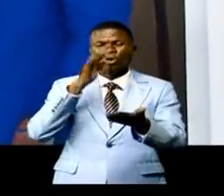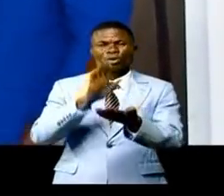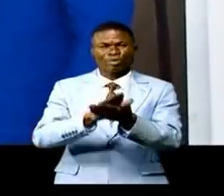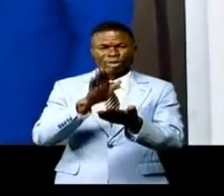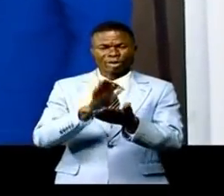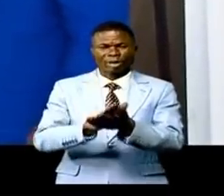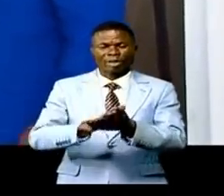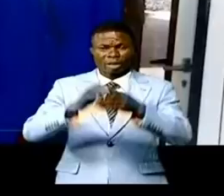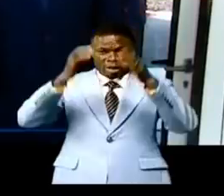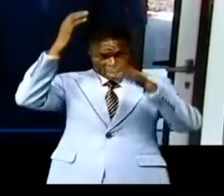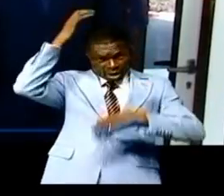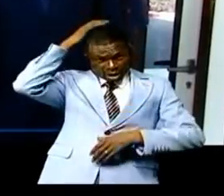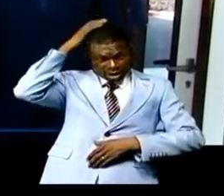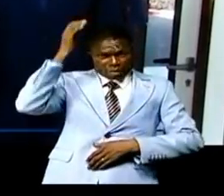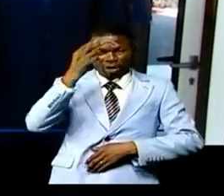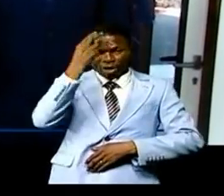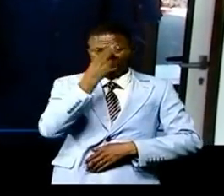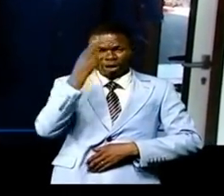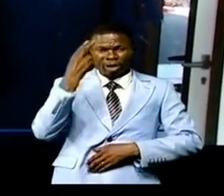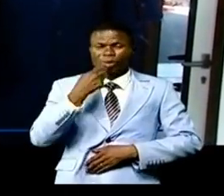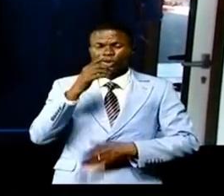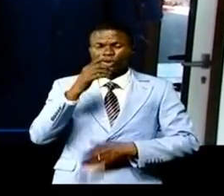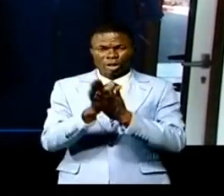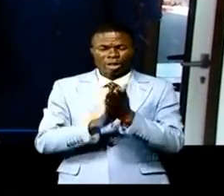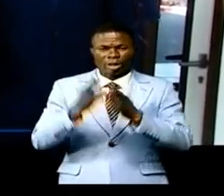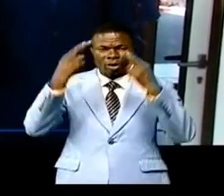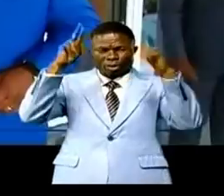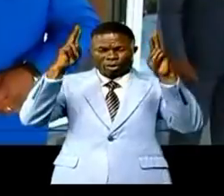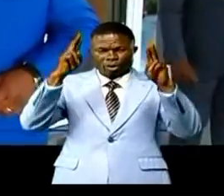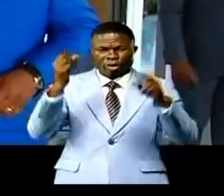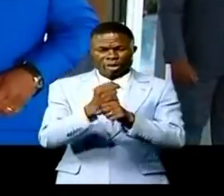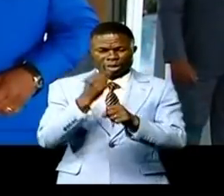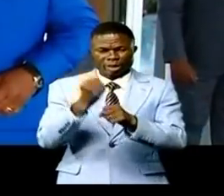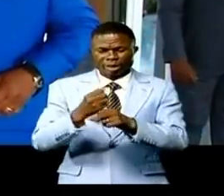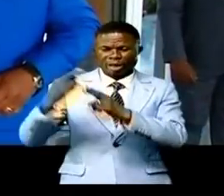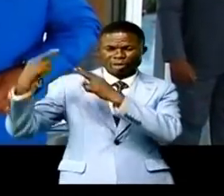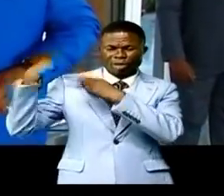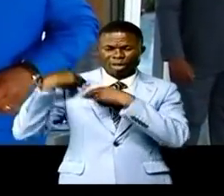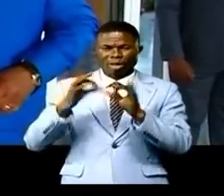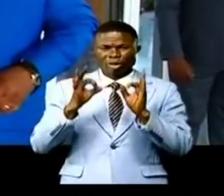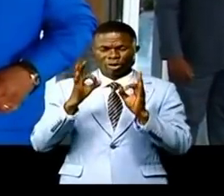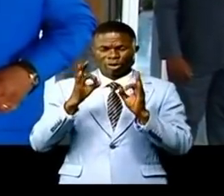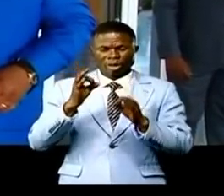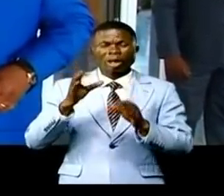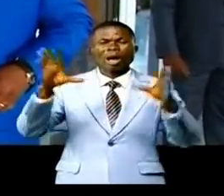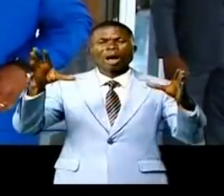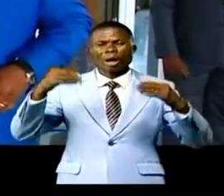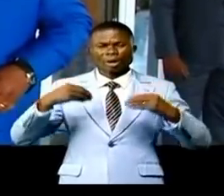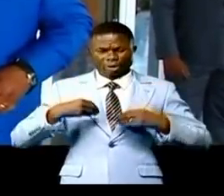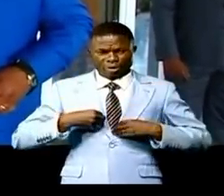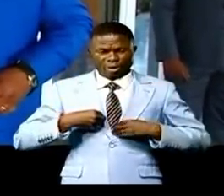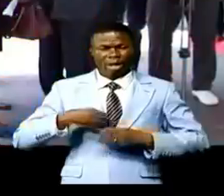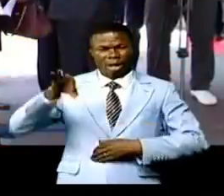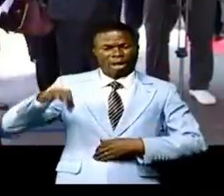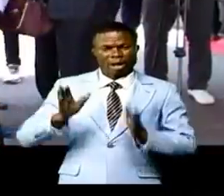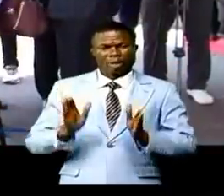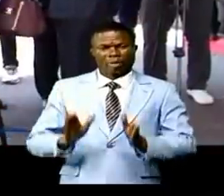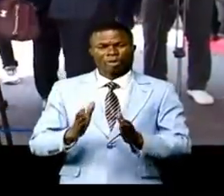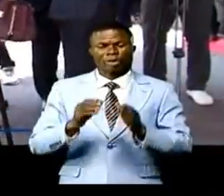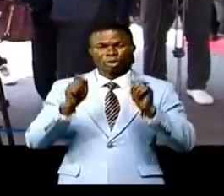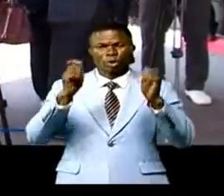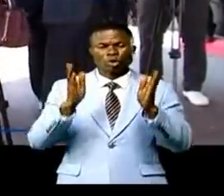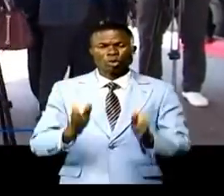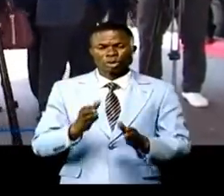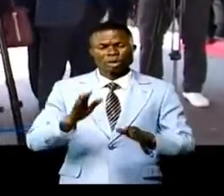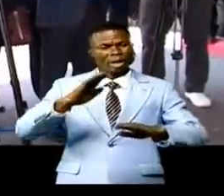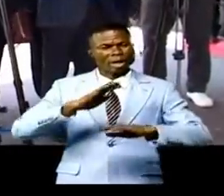auprès de la catholique en lui souhaitant plein succès pour ses nouvelles charges. Reconnaissant, le bénéficiaire a devant la presse dit sa